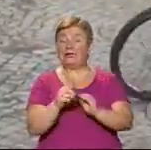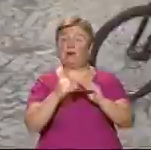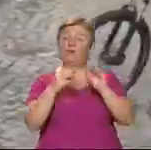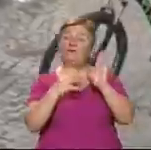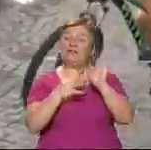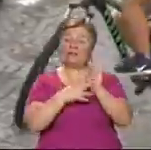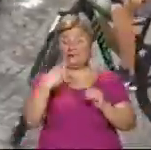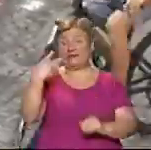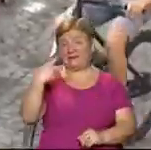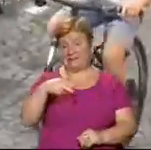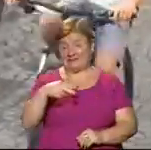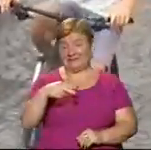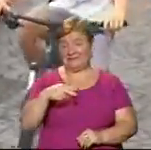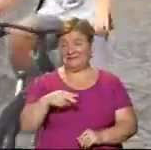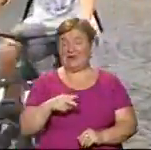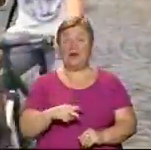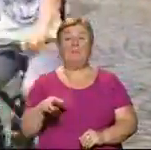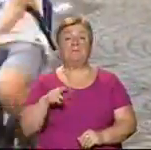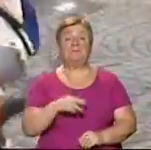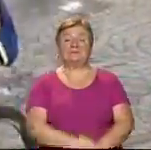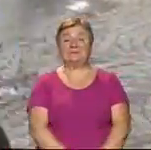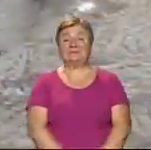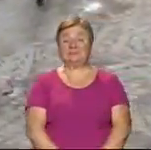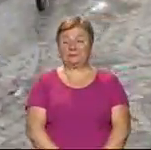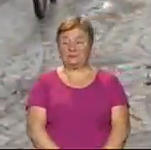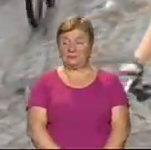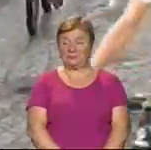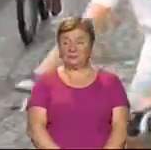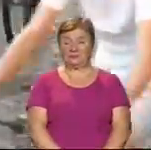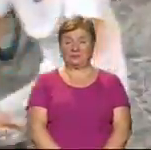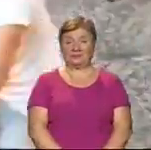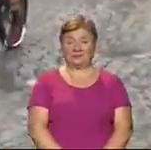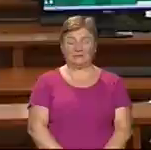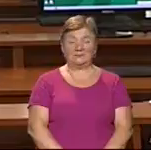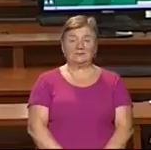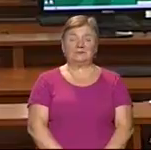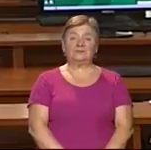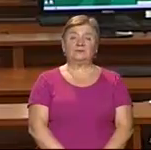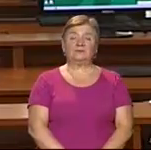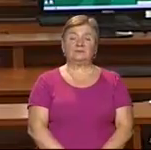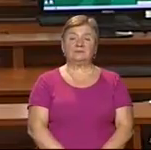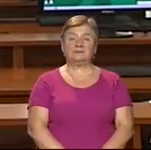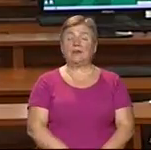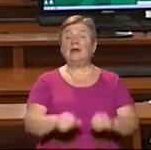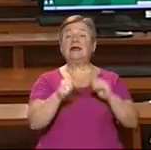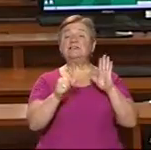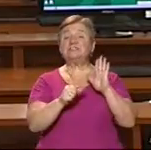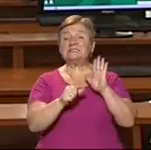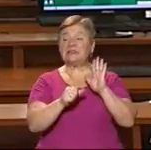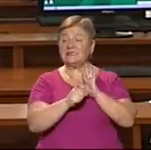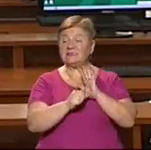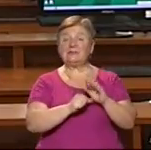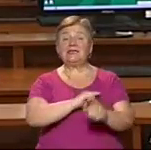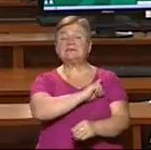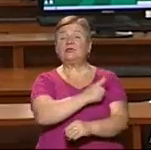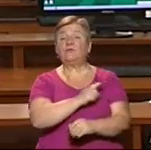19.20 Марія Лукей, Андрій Гісем, новини на Суспільному 16-тий силовий